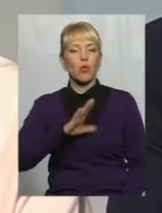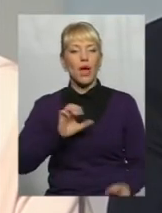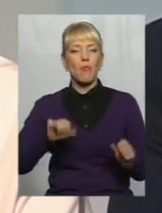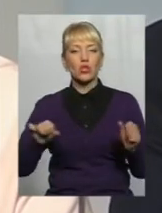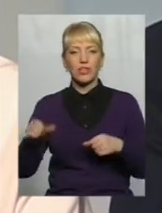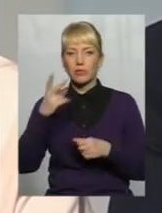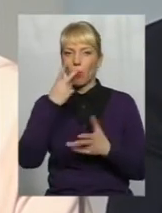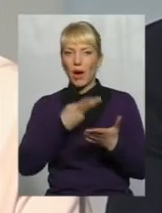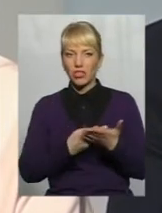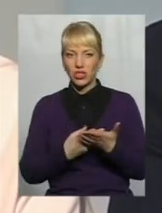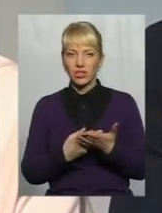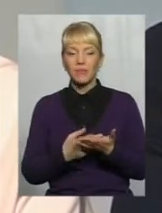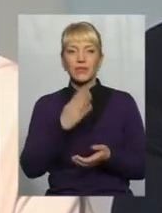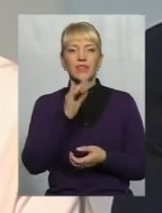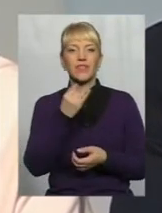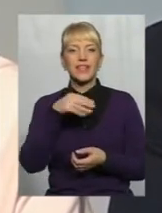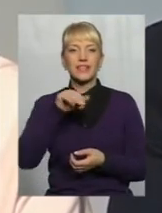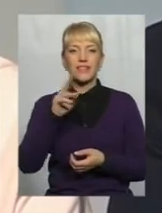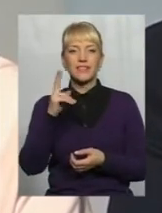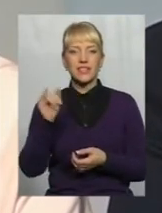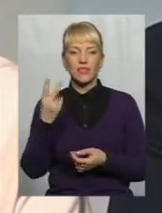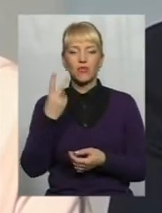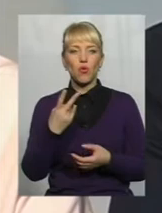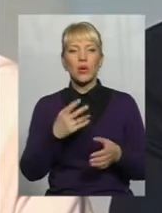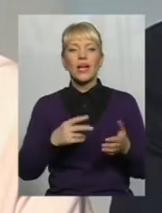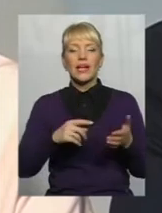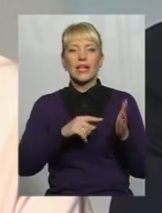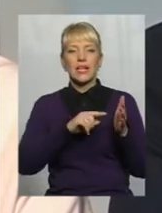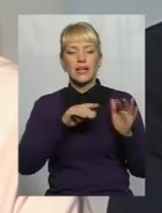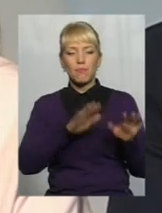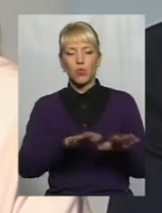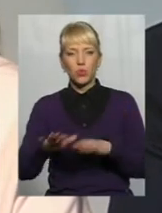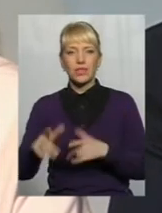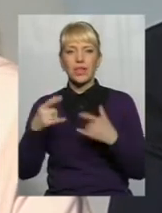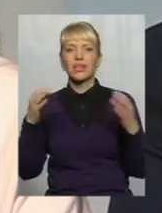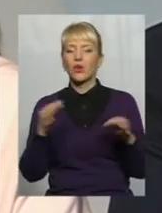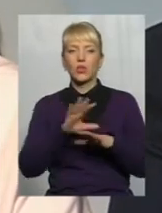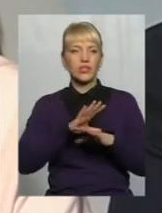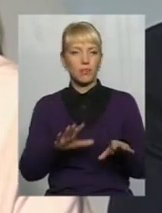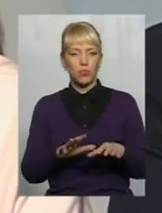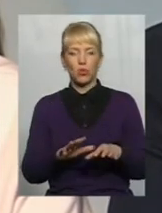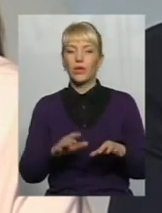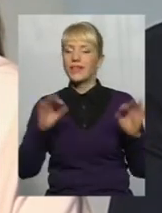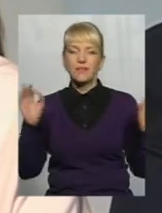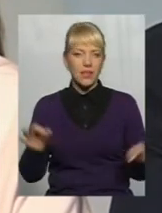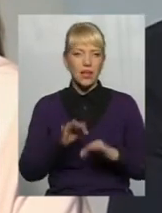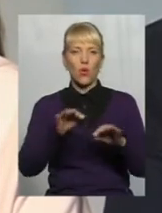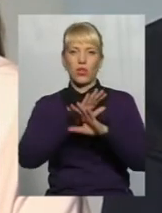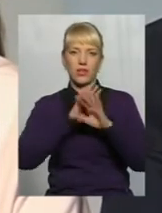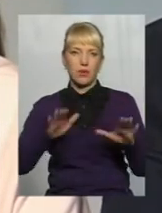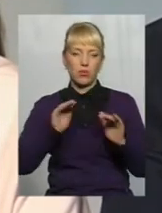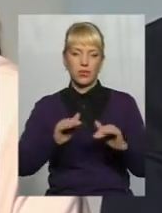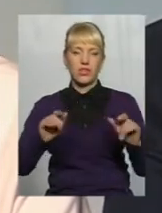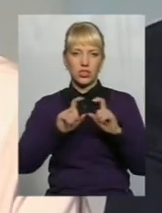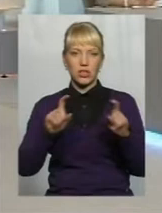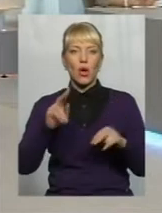побачити, ну, скажімо, вітівців В двох населених пунктах, яких ніколи не було дитячих садків Підкреслю, ніколи побудували два